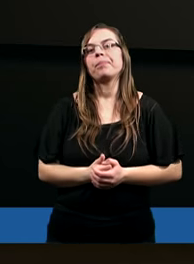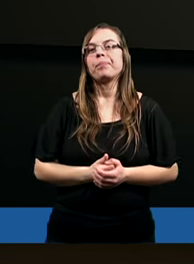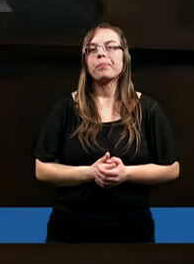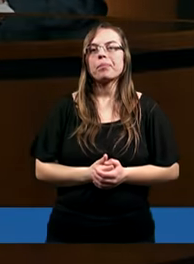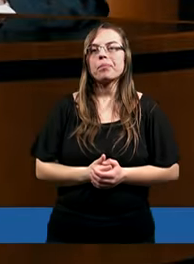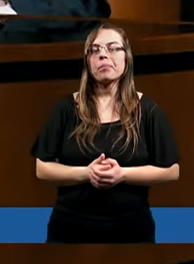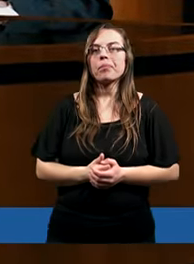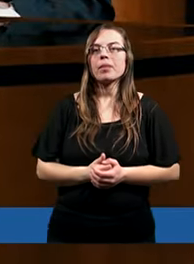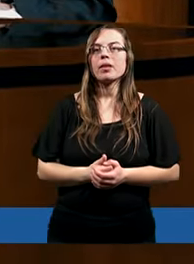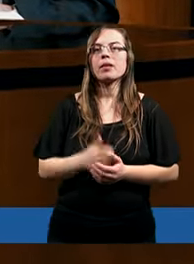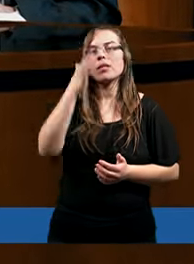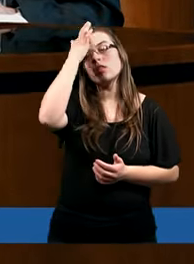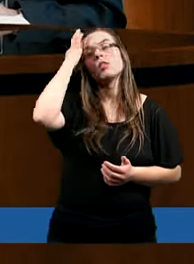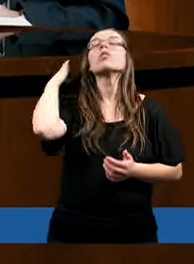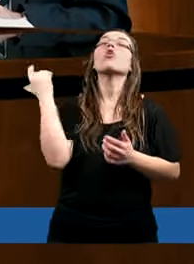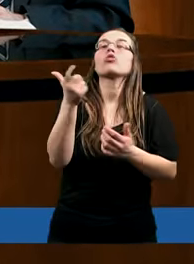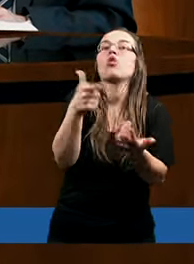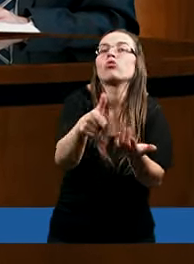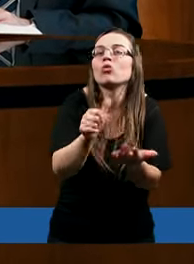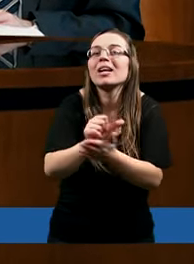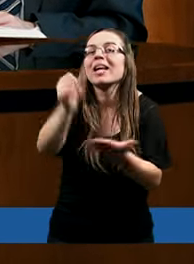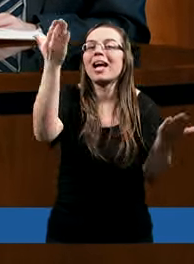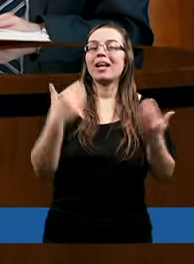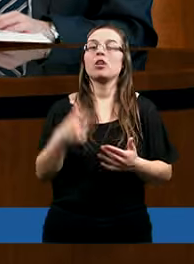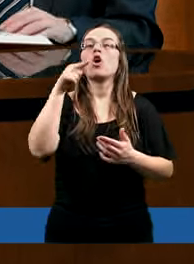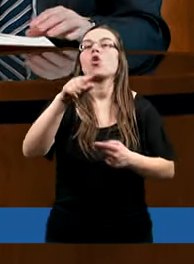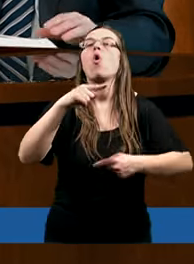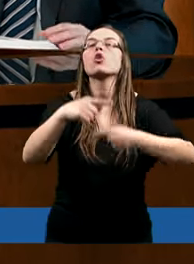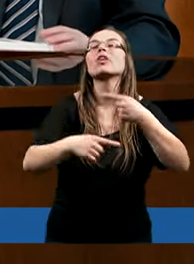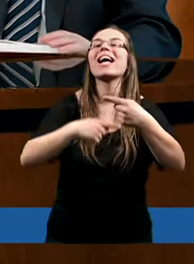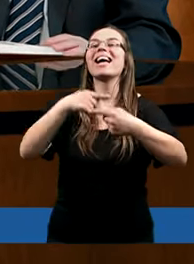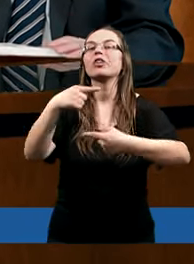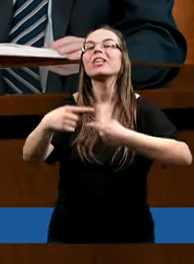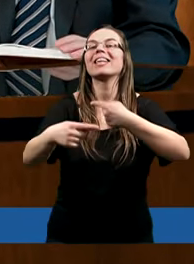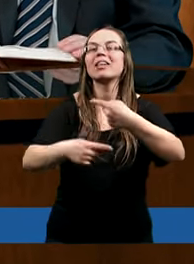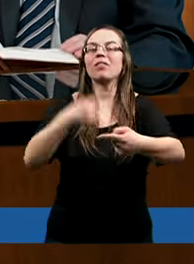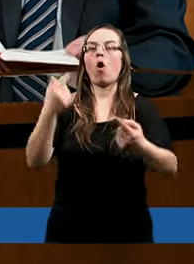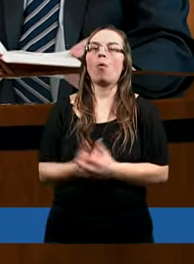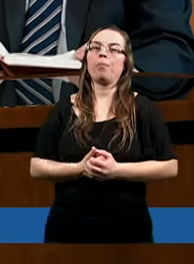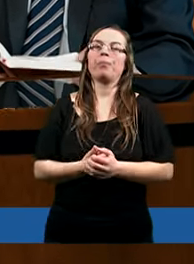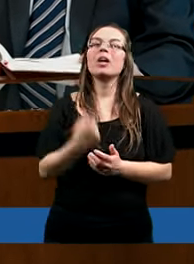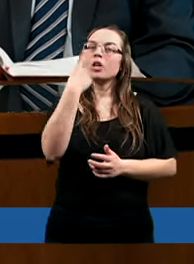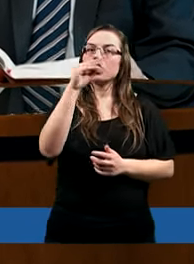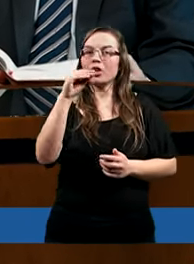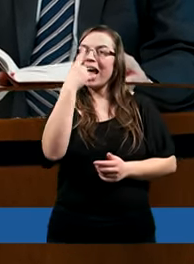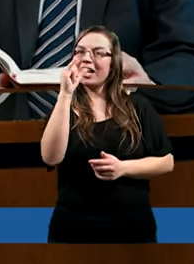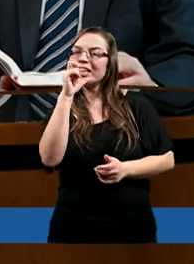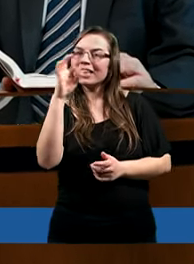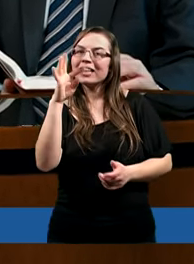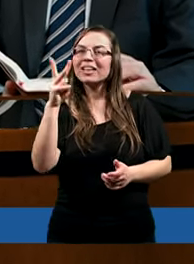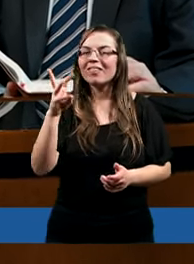Co to takiego jest, to dziedzictwo? Czego my możemy się